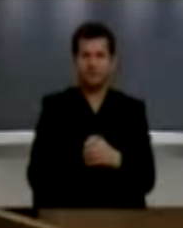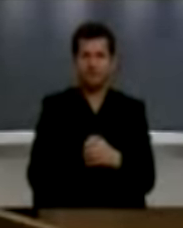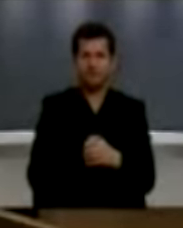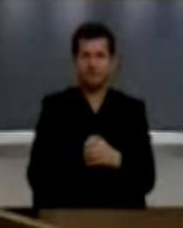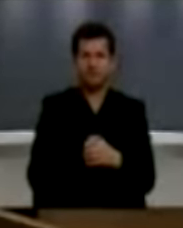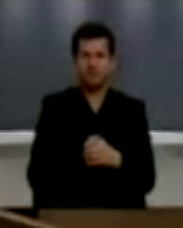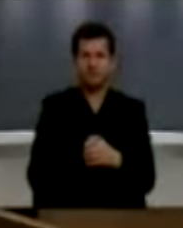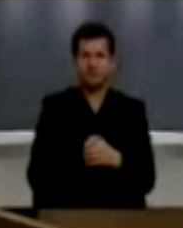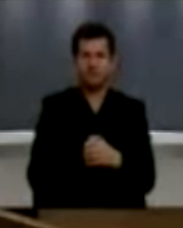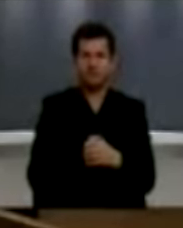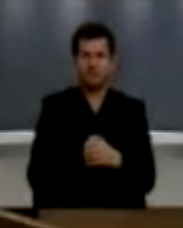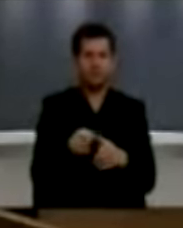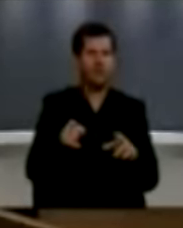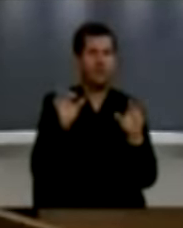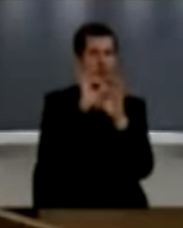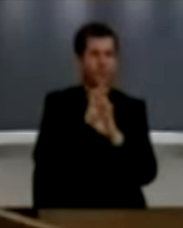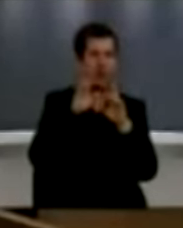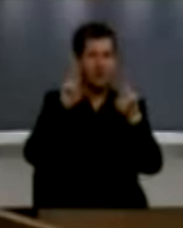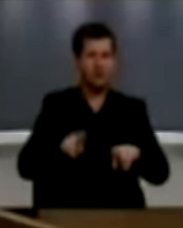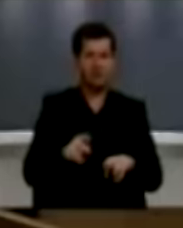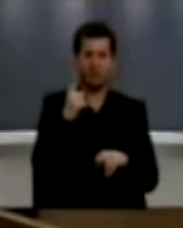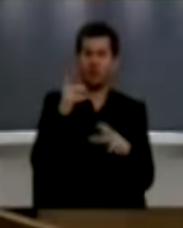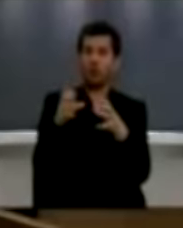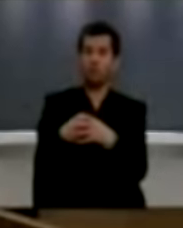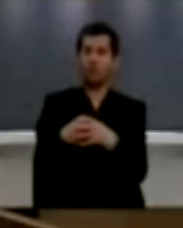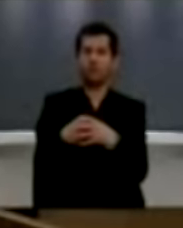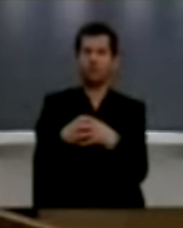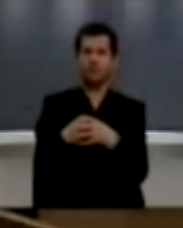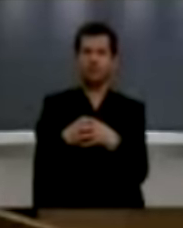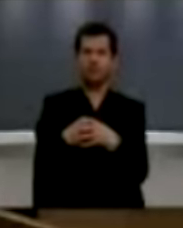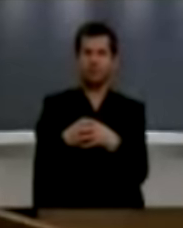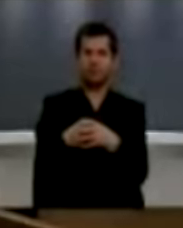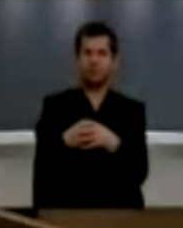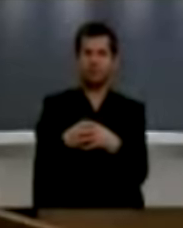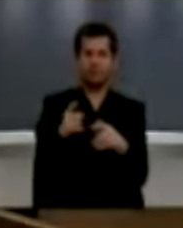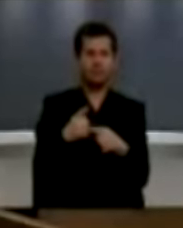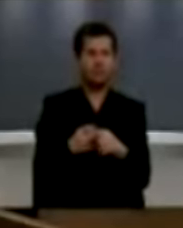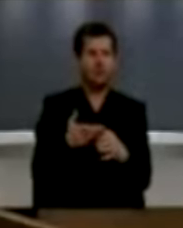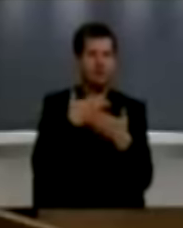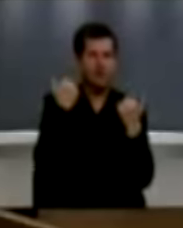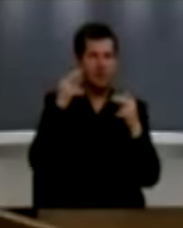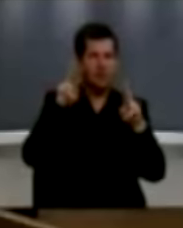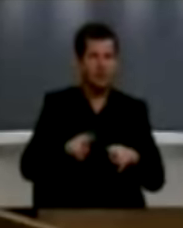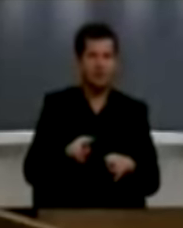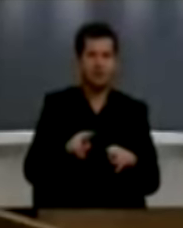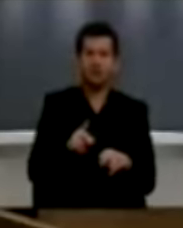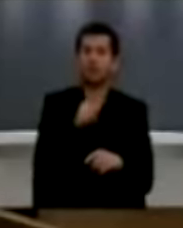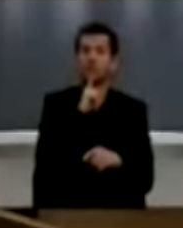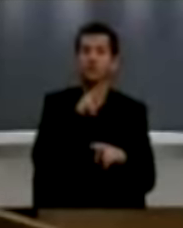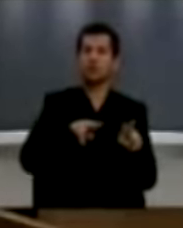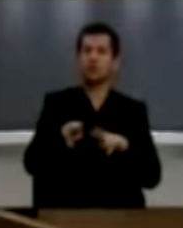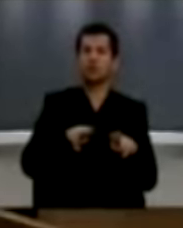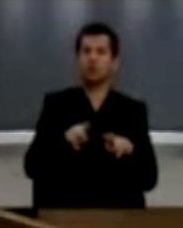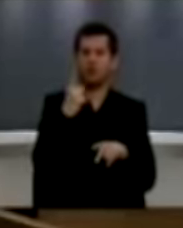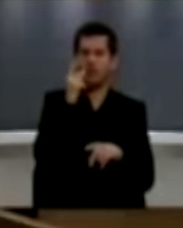Nuk ka drejtësi një etnike dhe nuk ka drejtësi ku ka gjukim